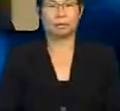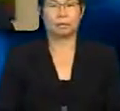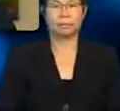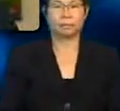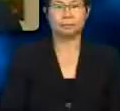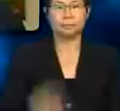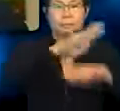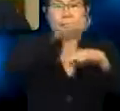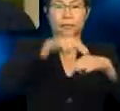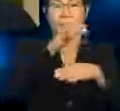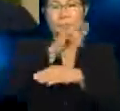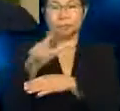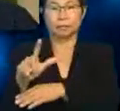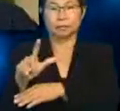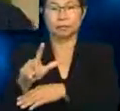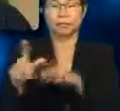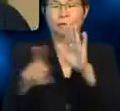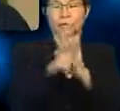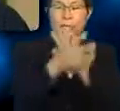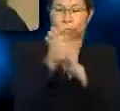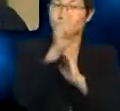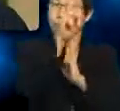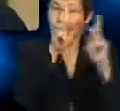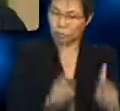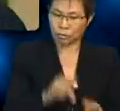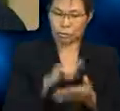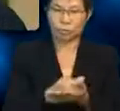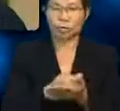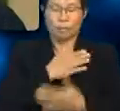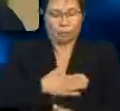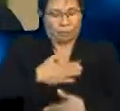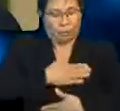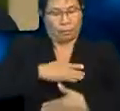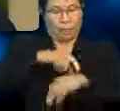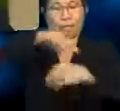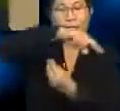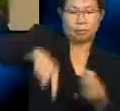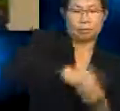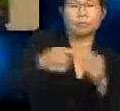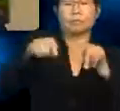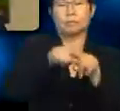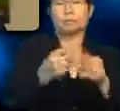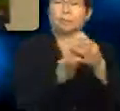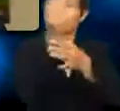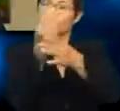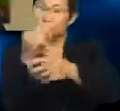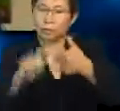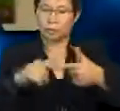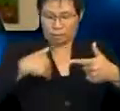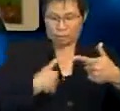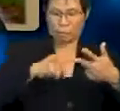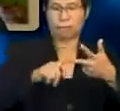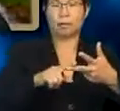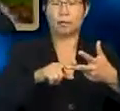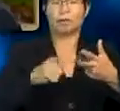Naturalis ialah kebolehan seseorang itu menghayati alam sekitar seperti tumbuh-tumbuhan, haiwan,